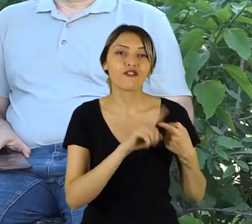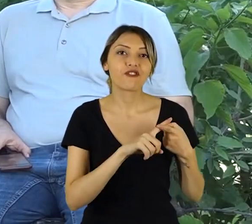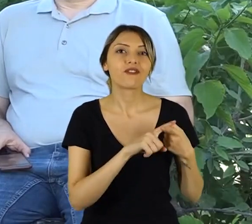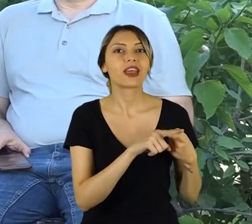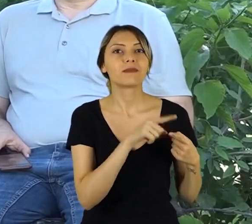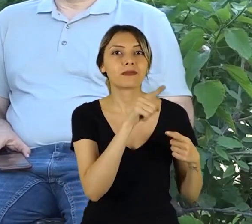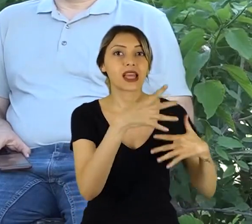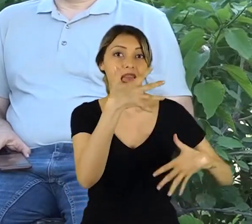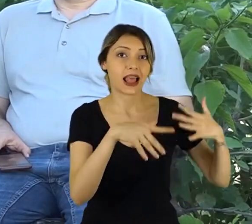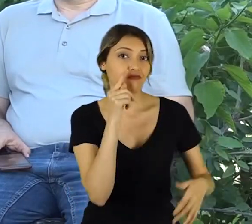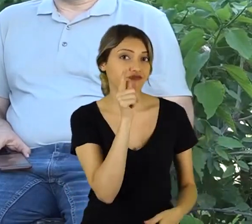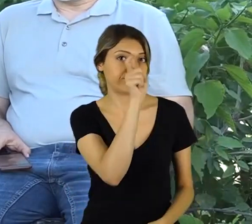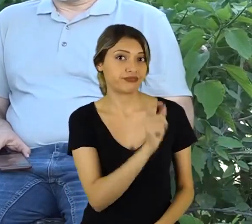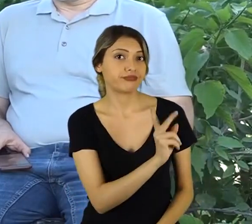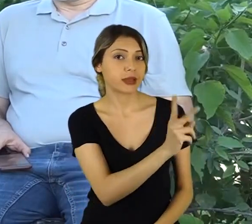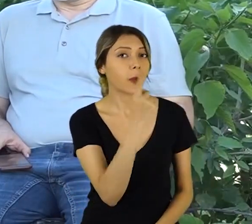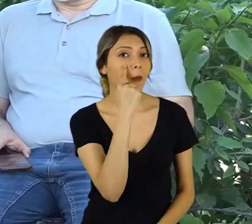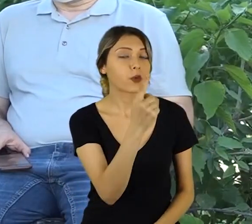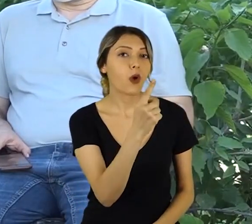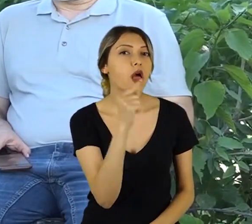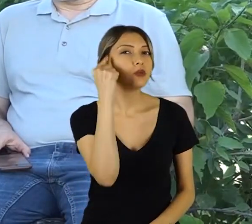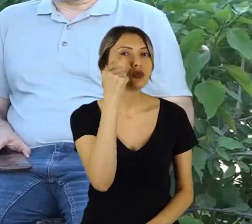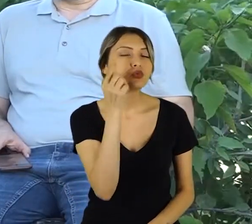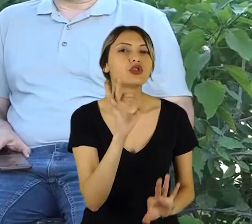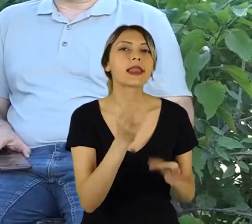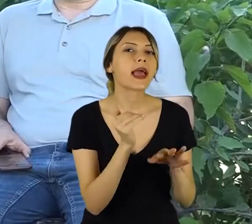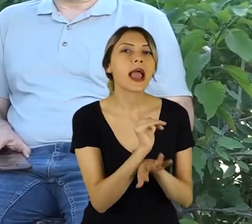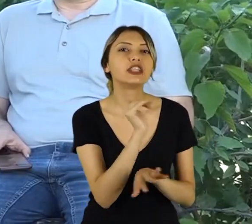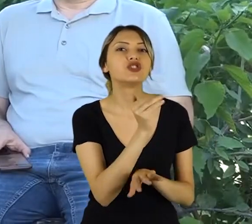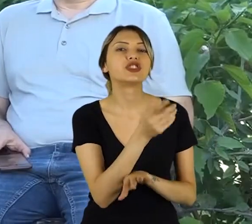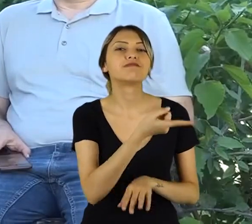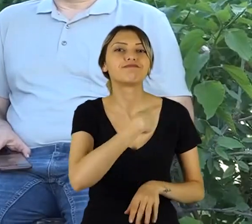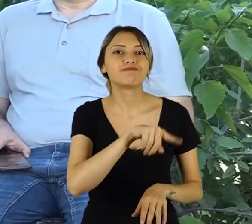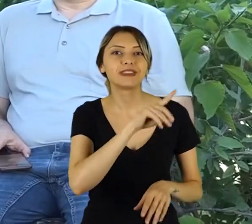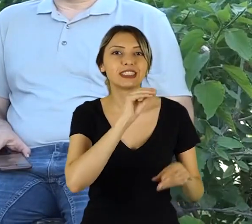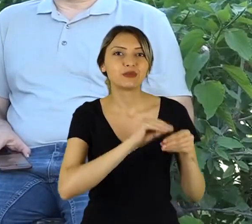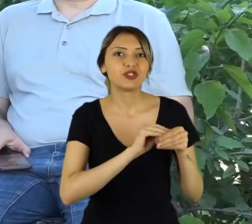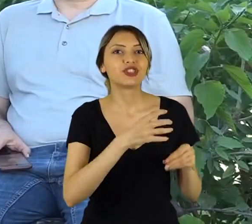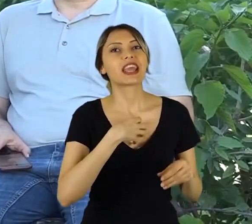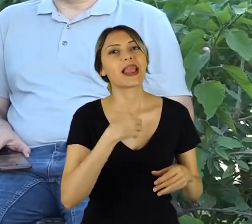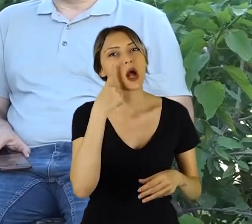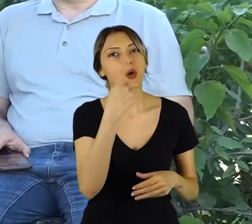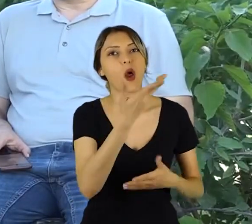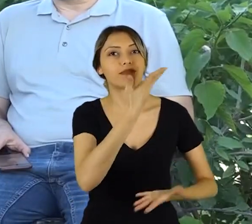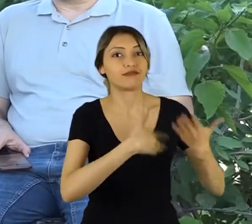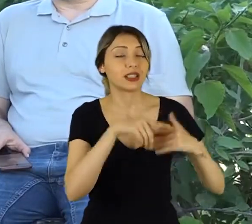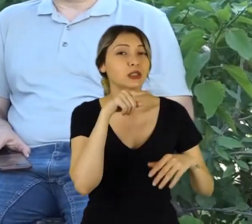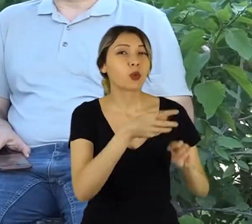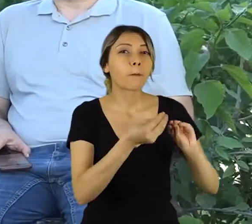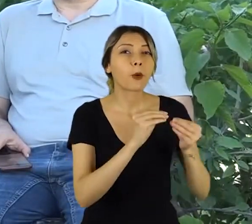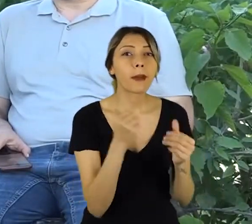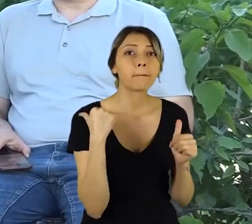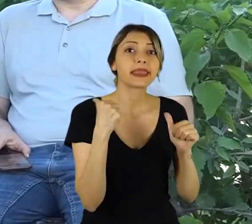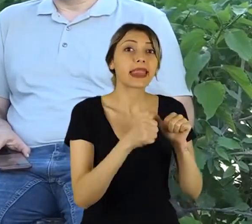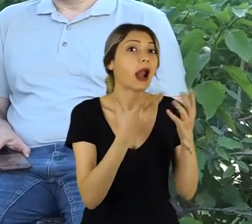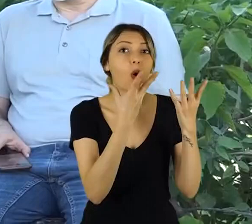birey gözüyle bu süreçte neler yaşadığını ve kendisi açısından böyle bir sıkıntı tekrar